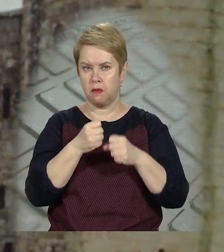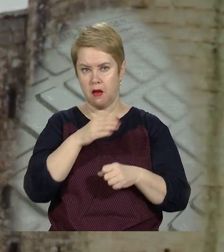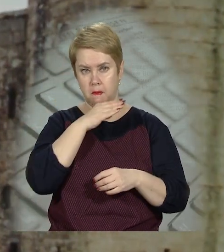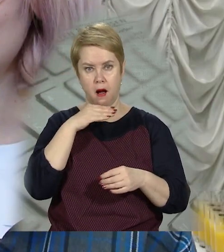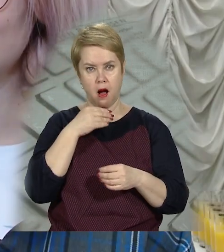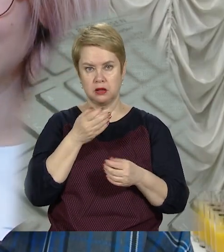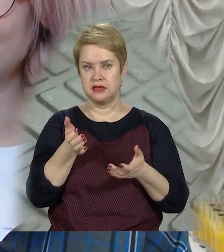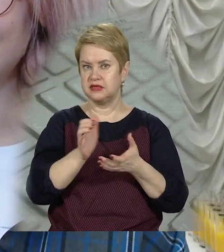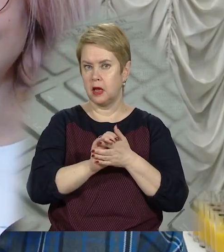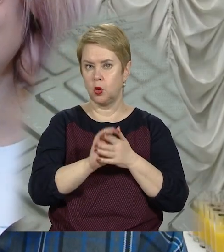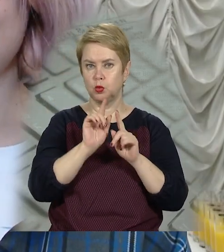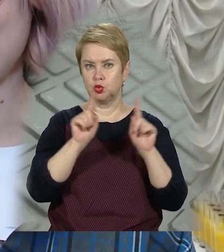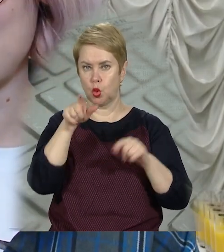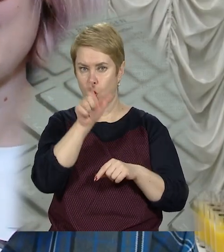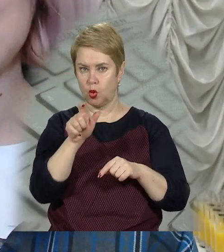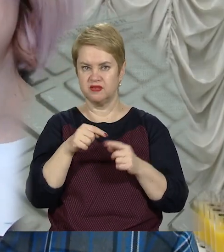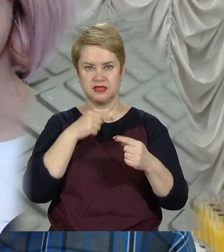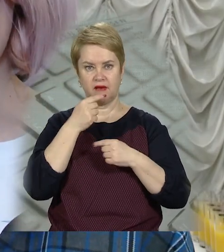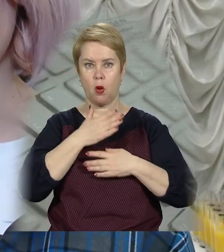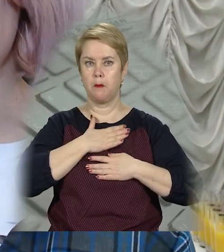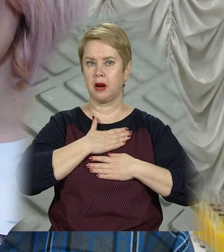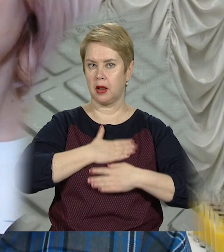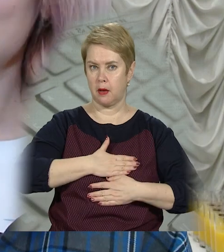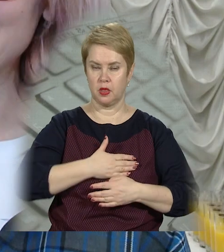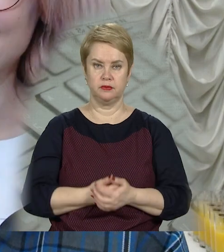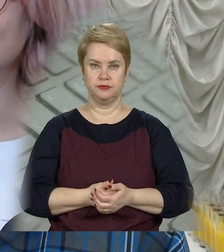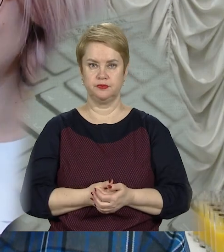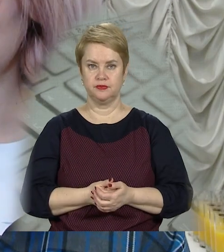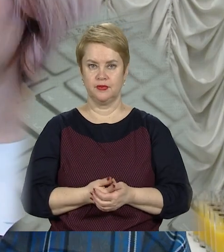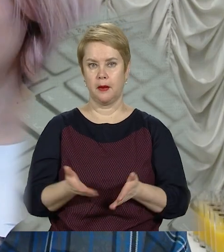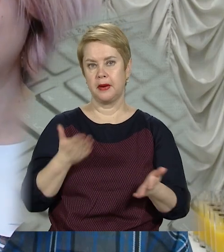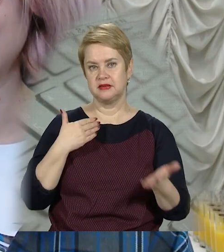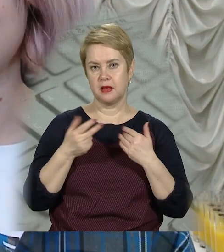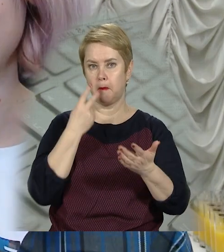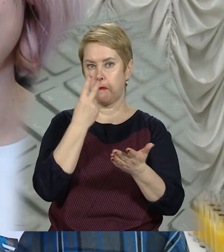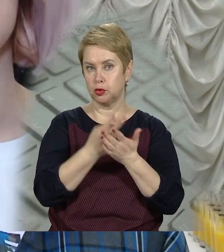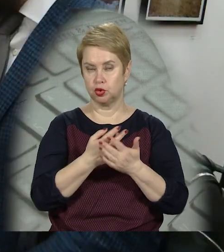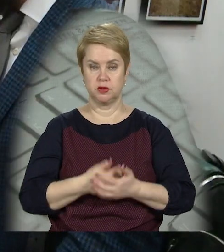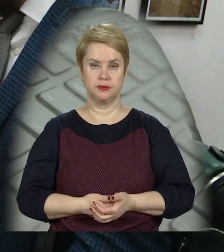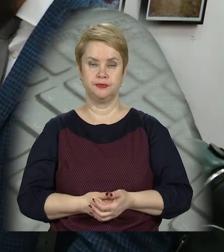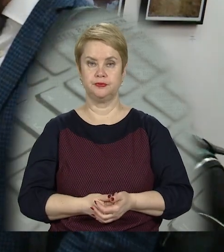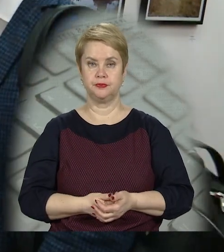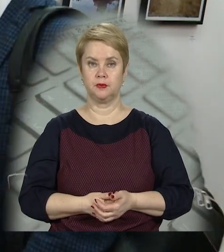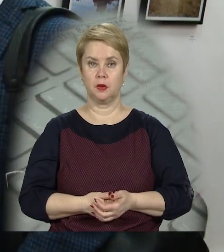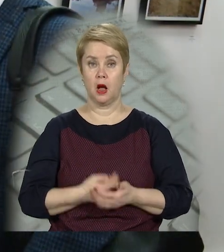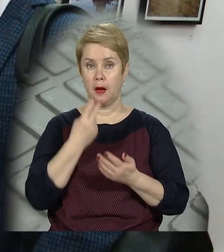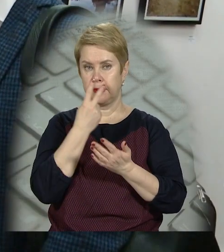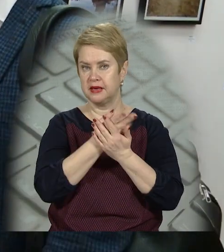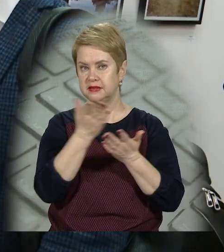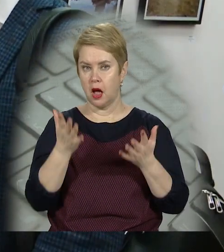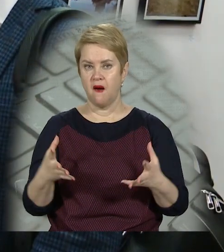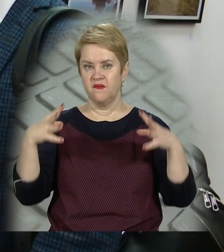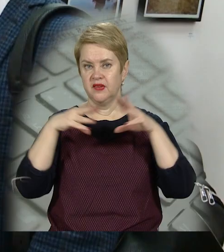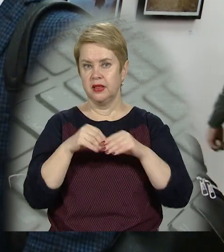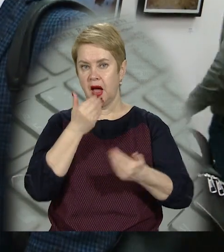багато знайомих, чудових людей, з якими завжди приємно пересіктися, побачитися. Презентація виставки